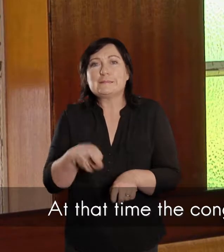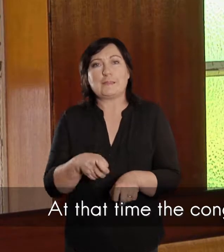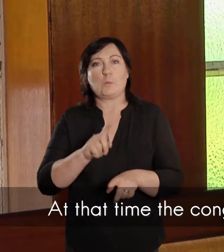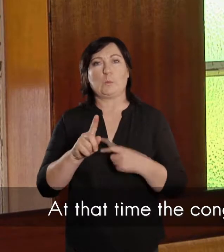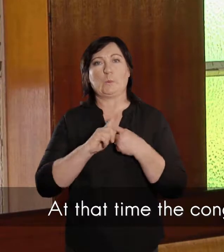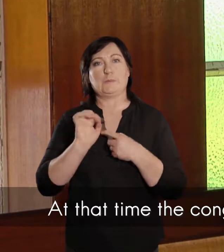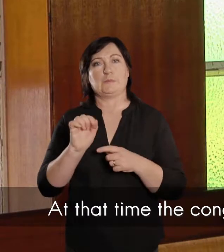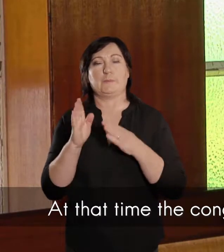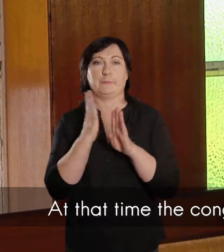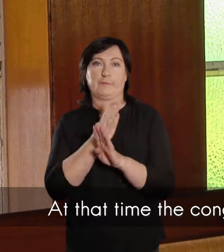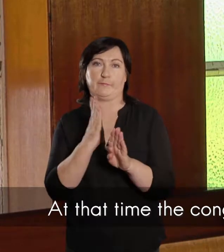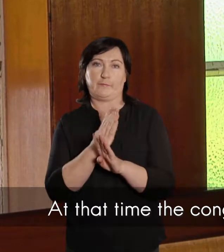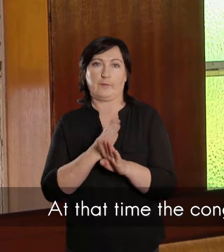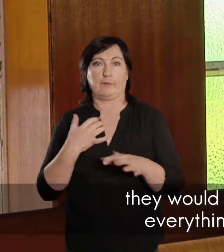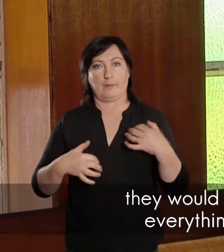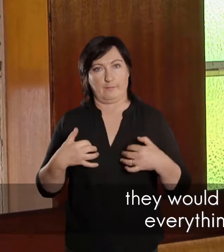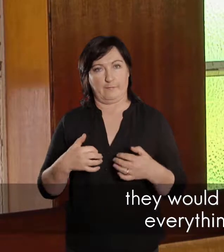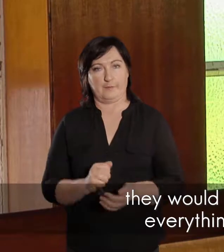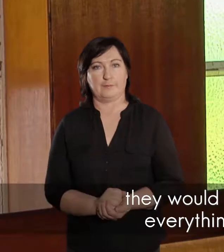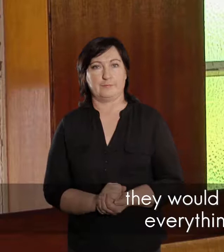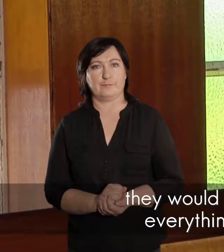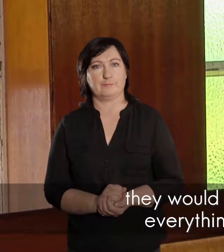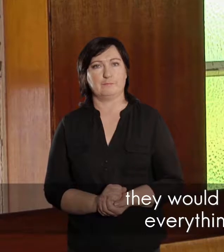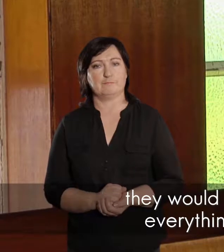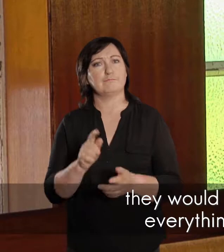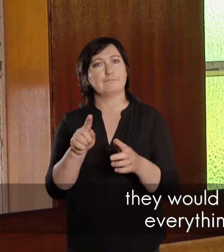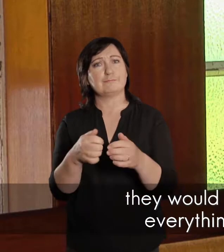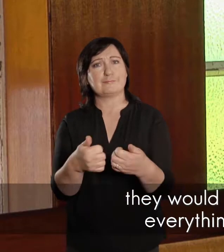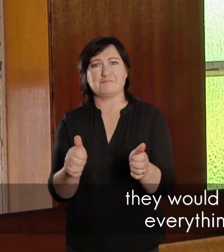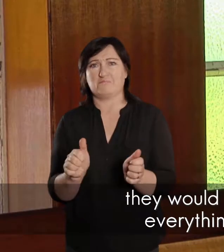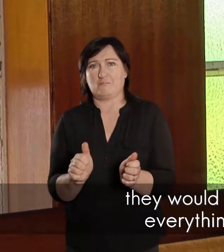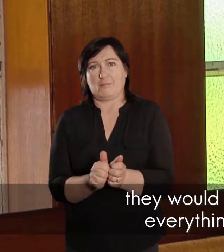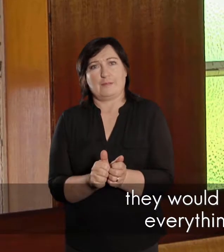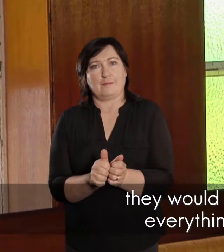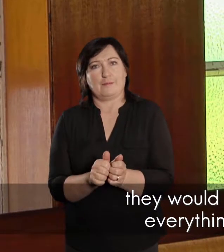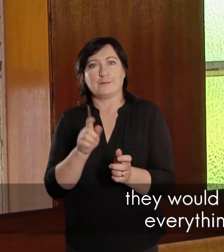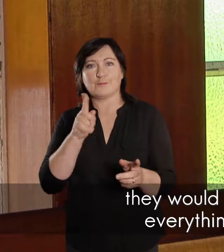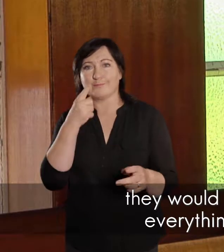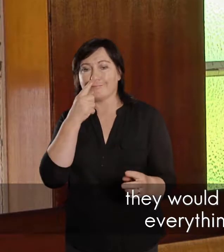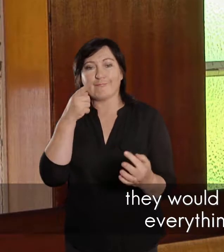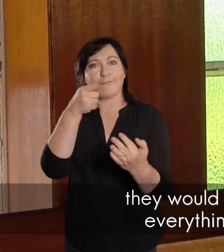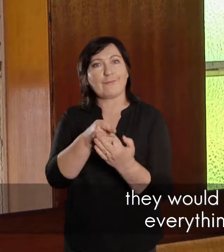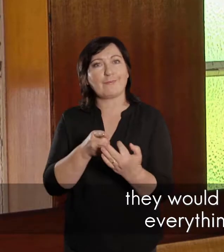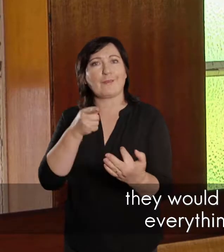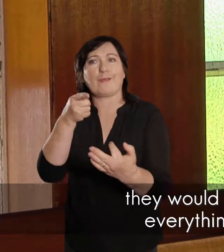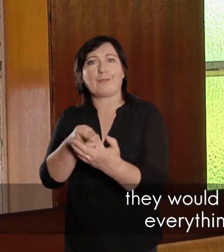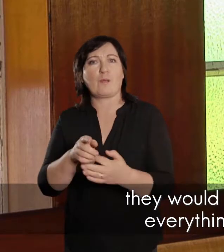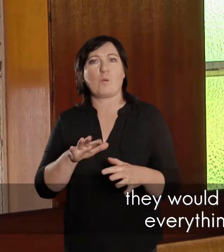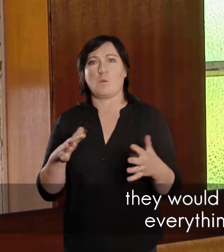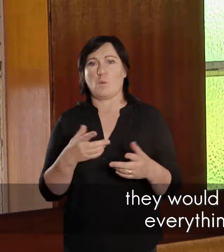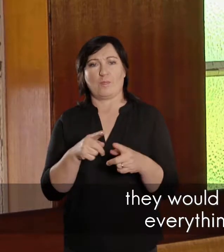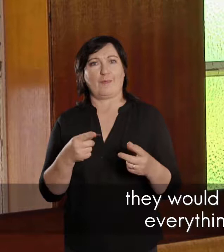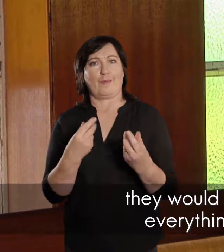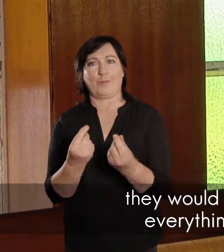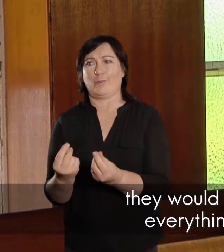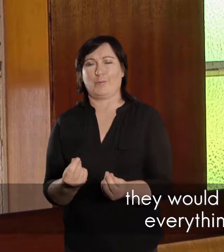streng, oor sy privaatlewe ook, en, het die gemeente basis ingemeng, in sy manier, van